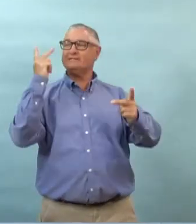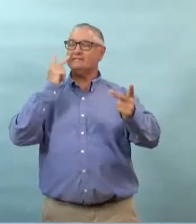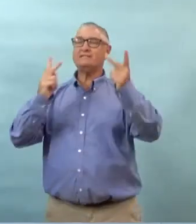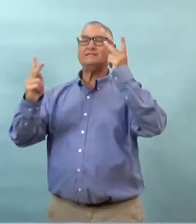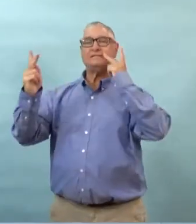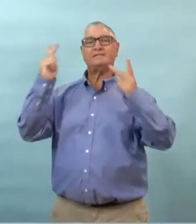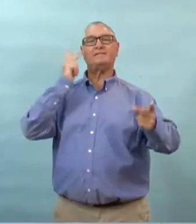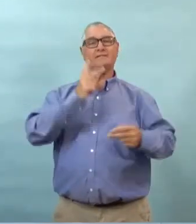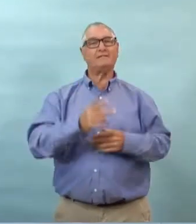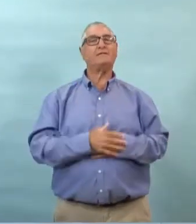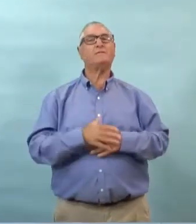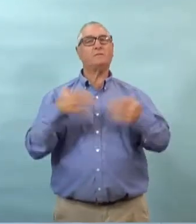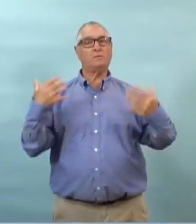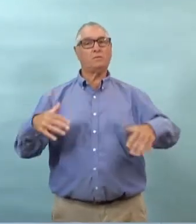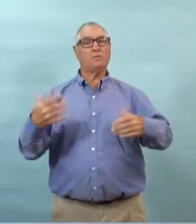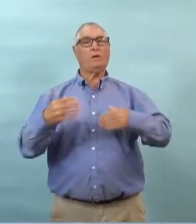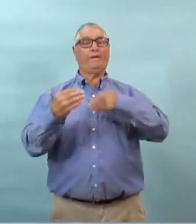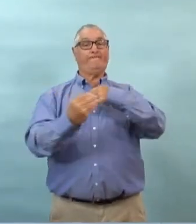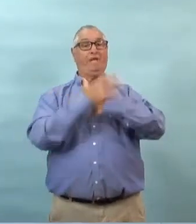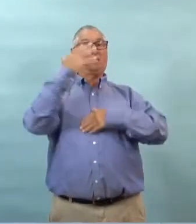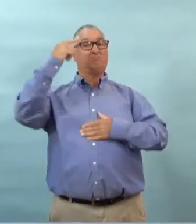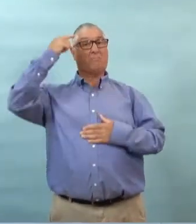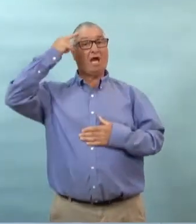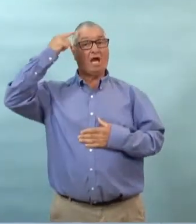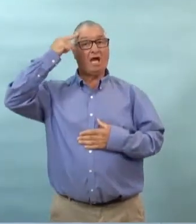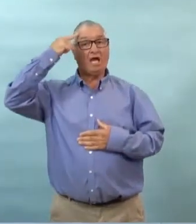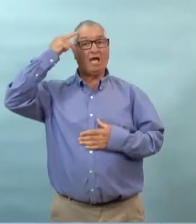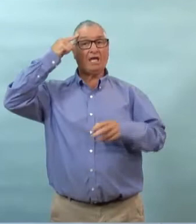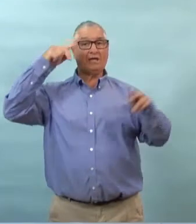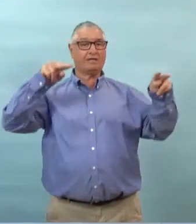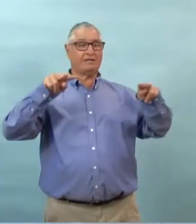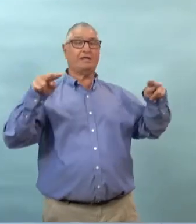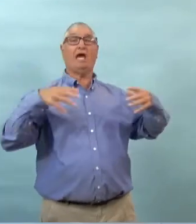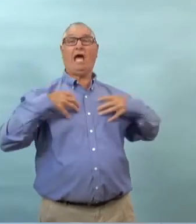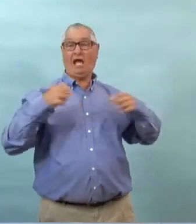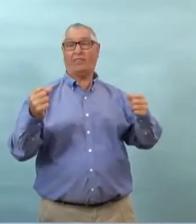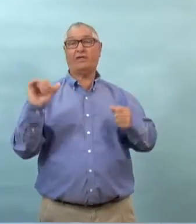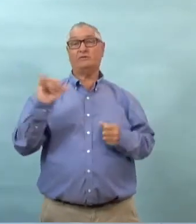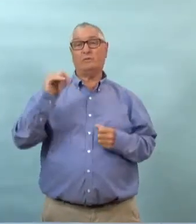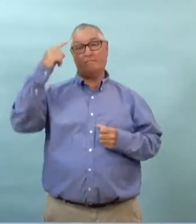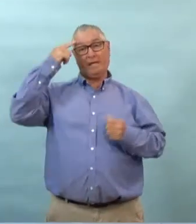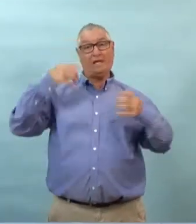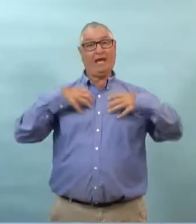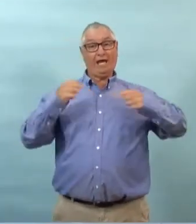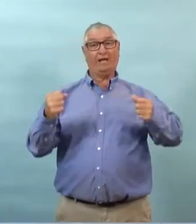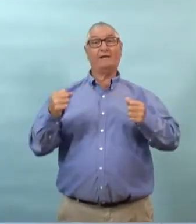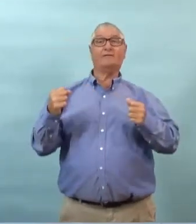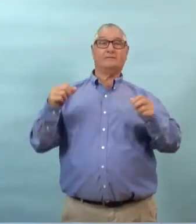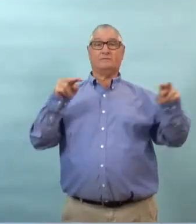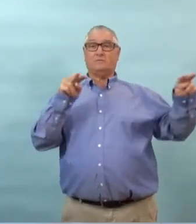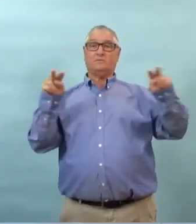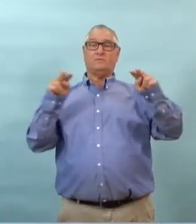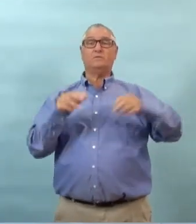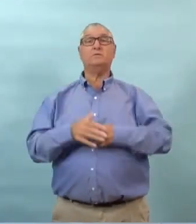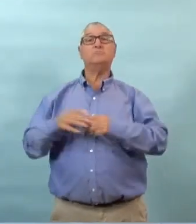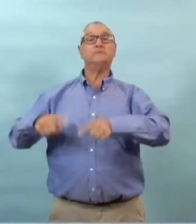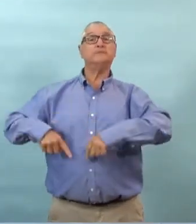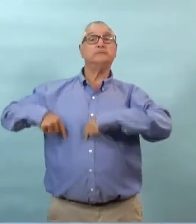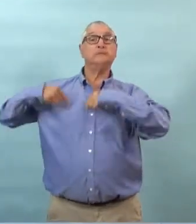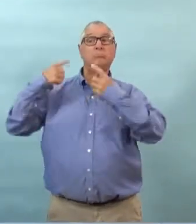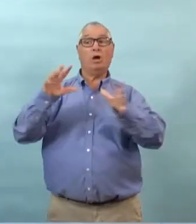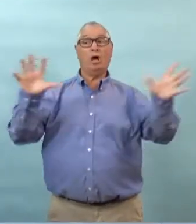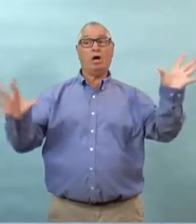physique mais nous voyons aussi cet effet résiduel sur notre pensée sur notre santé mentale